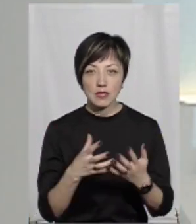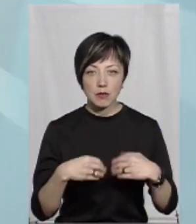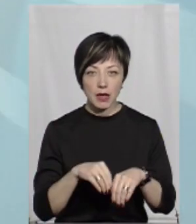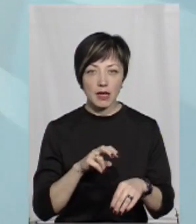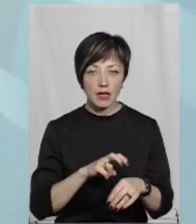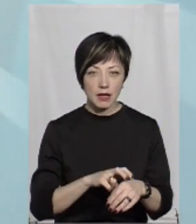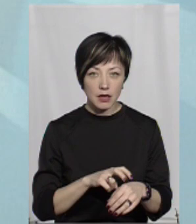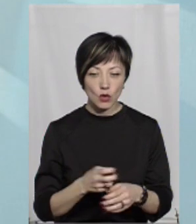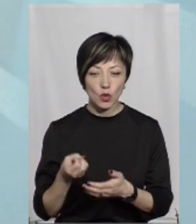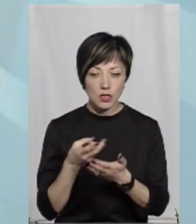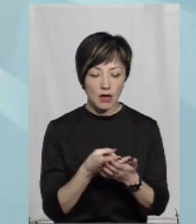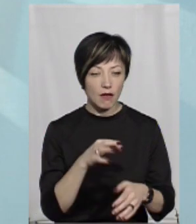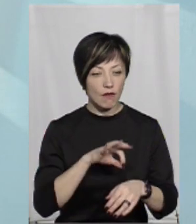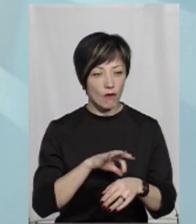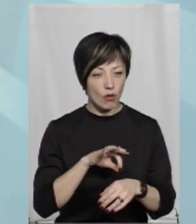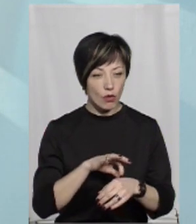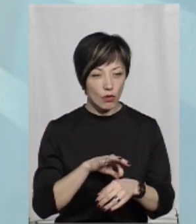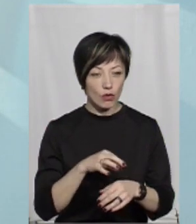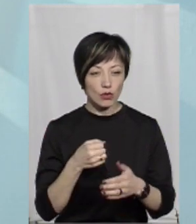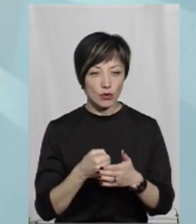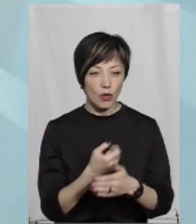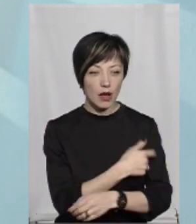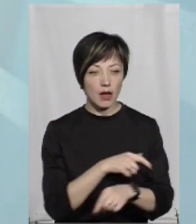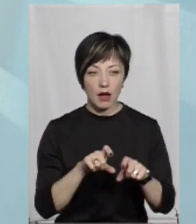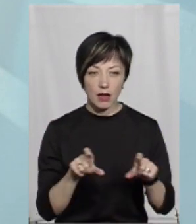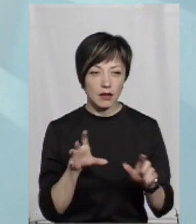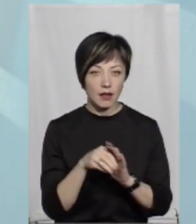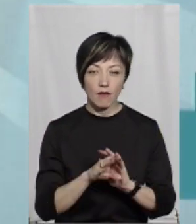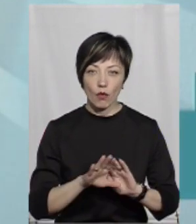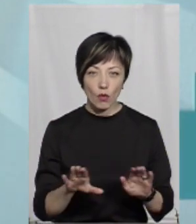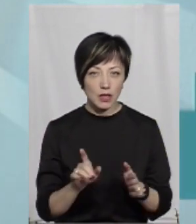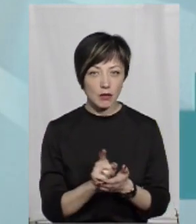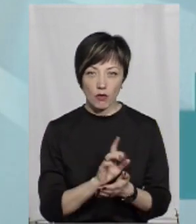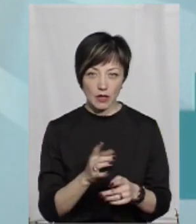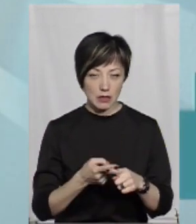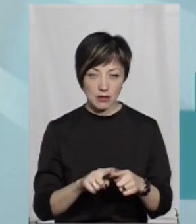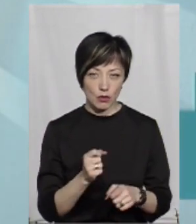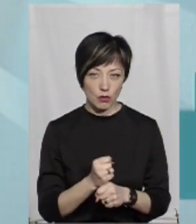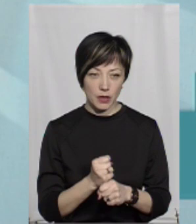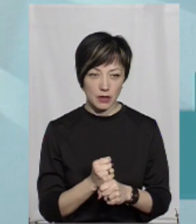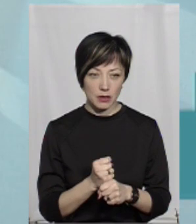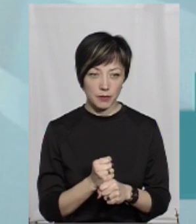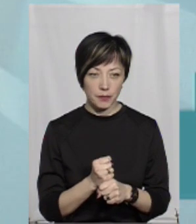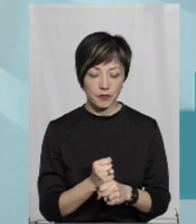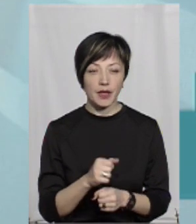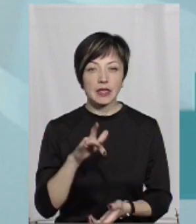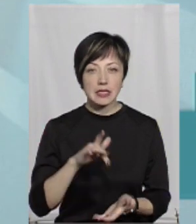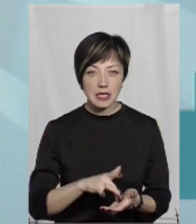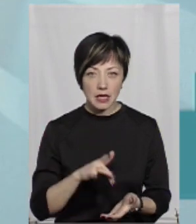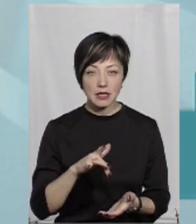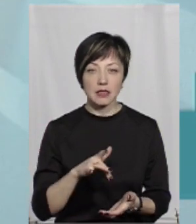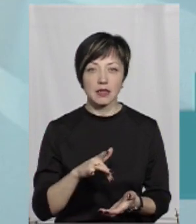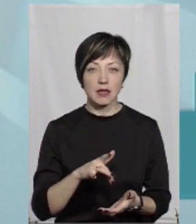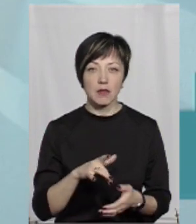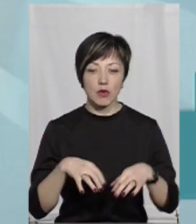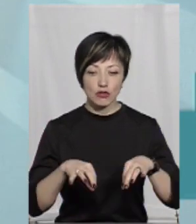сімейного лікаря доставка хворого до лікарні не входить, і вони не повинні це робити. На цьому центрі ПМСД,